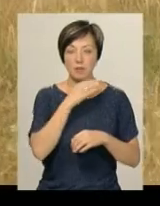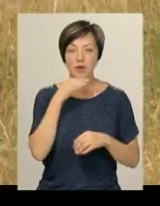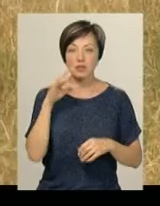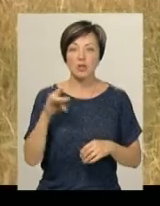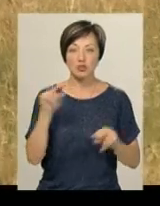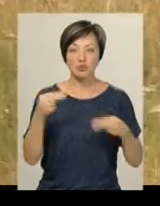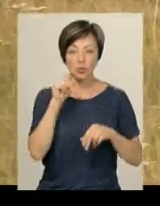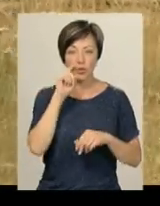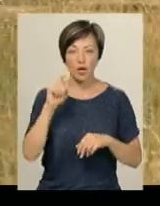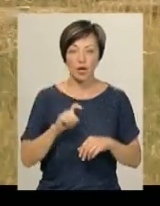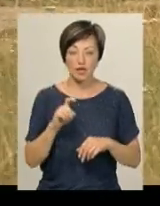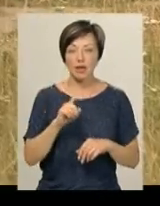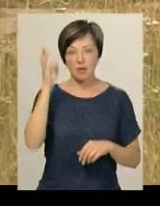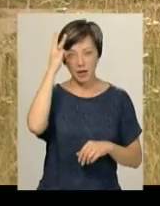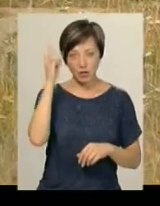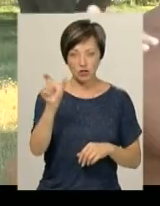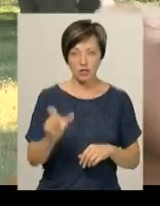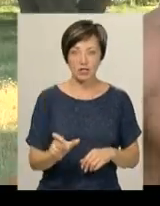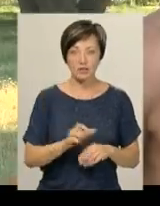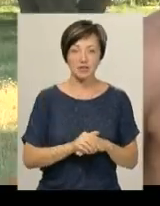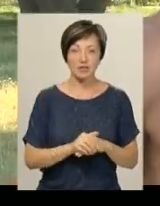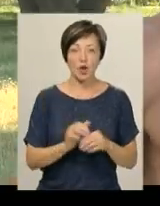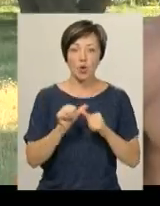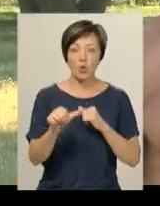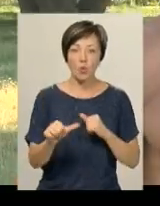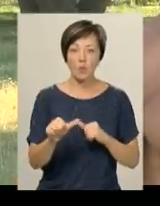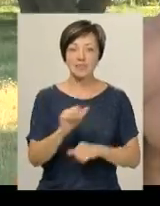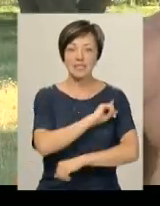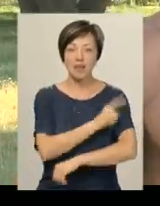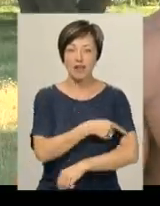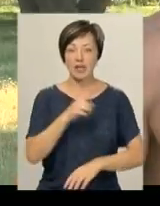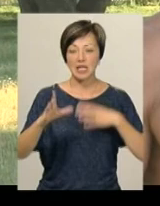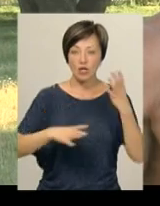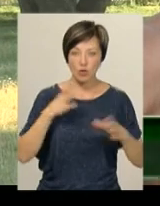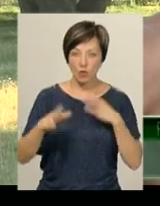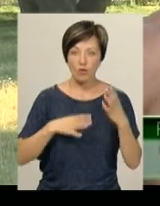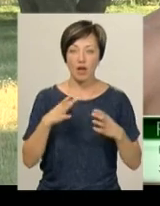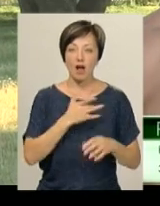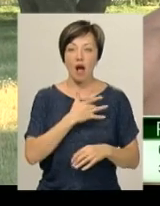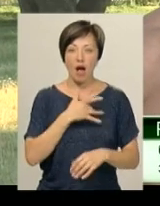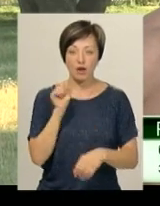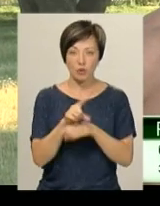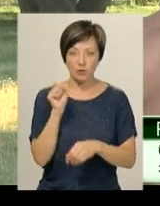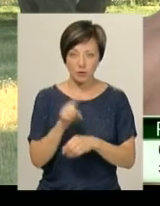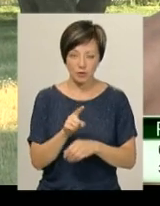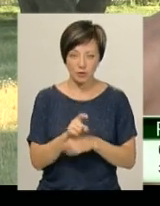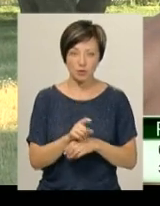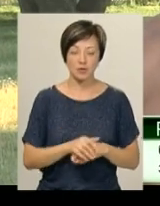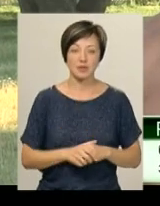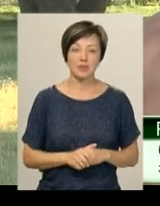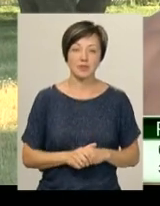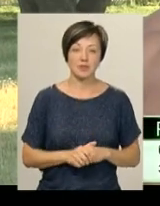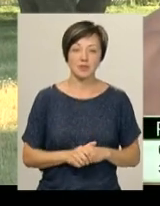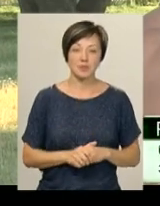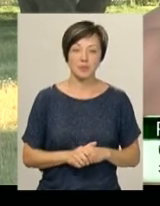бодібілдингу хмельничанин Руслан Сідлецький. Крім самих силових тренувань, нам